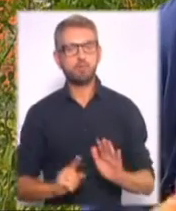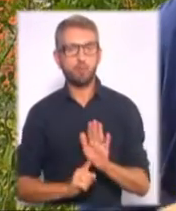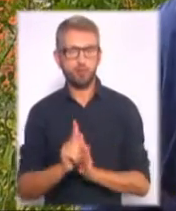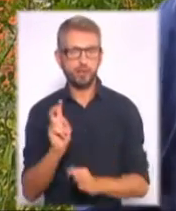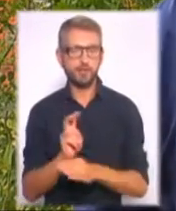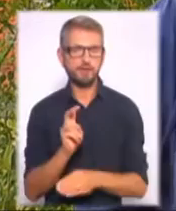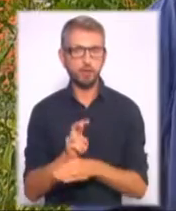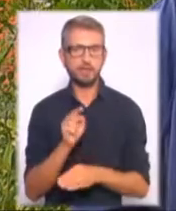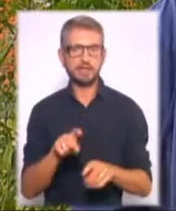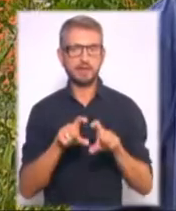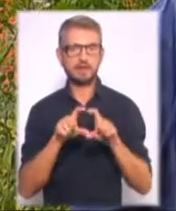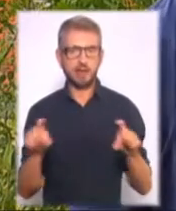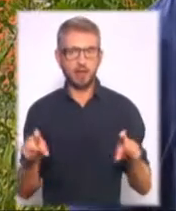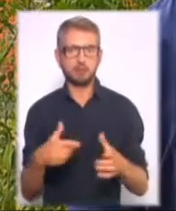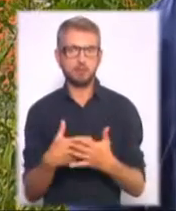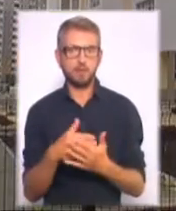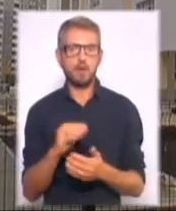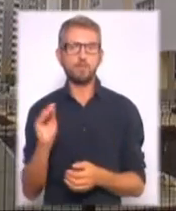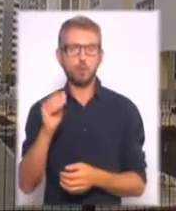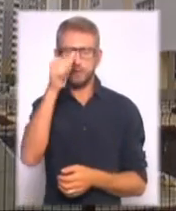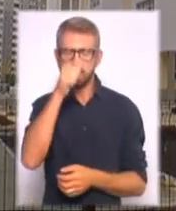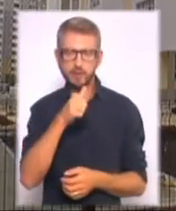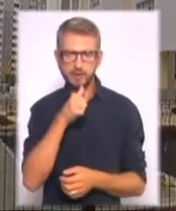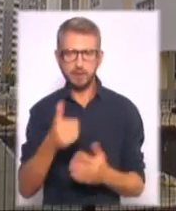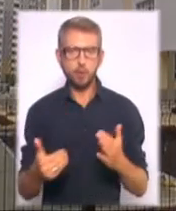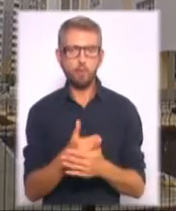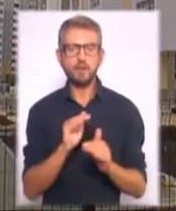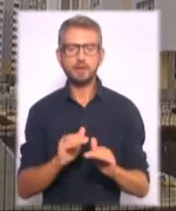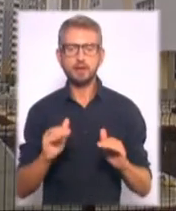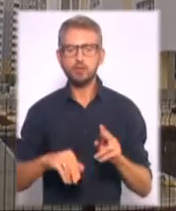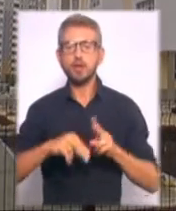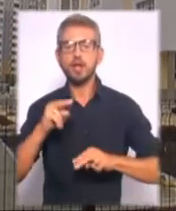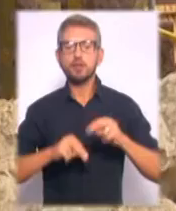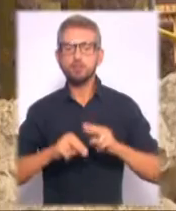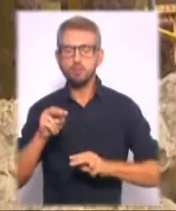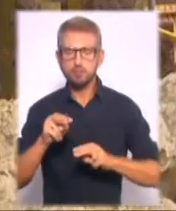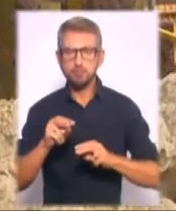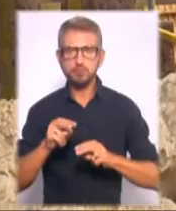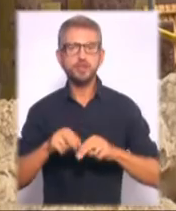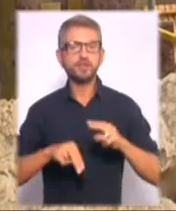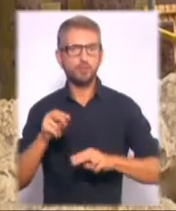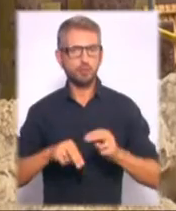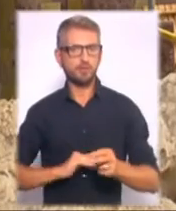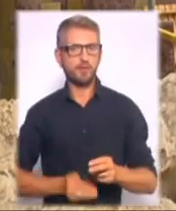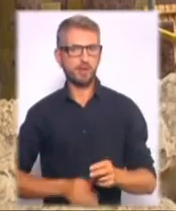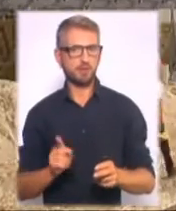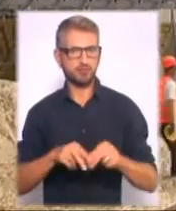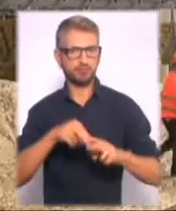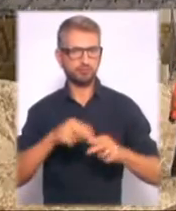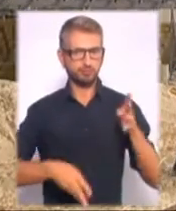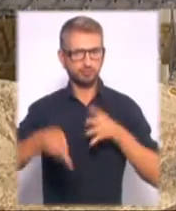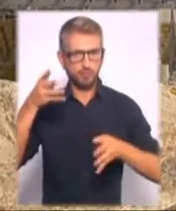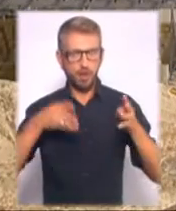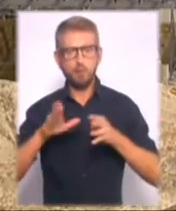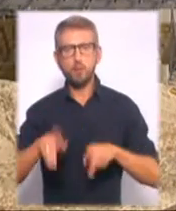відвідувати цей заклад десь у жовтні місяці. Новий садочок зводить забудовник житлового комплексу. Потім його передадуть у комунальну власність міста. Юлія